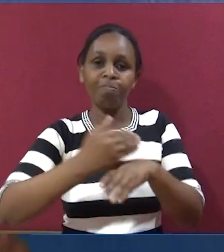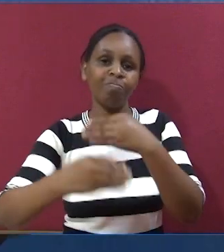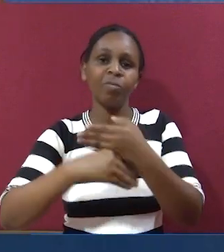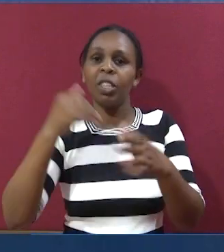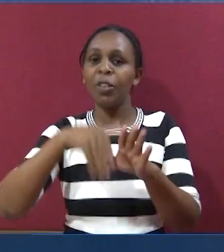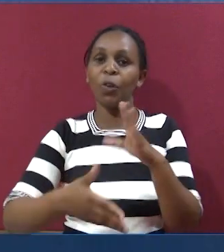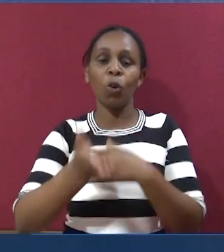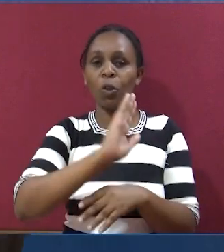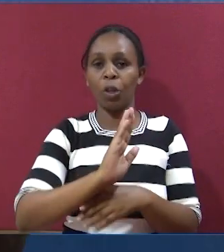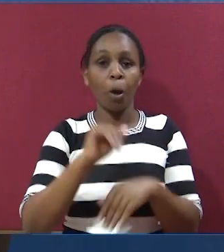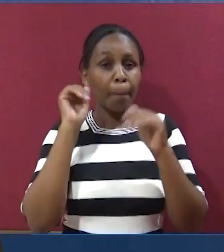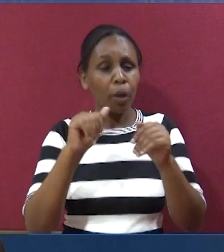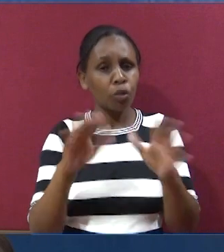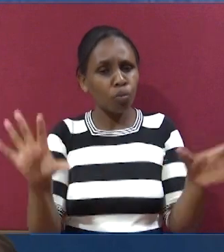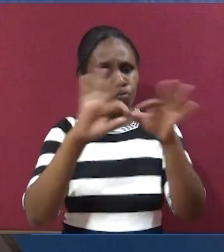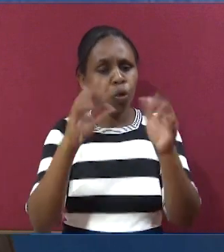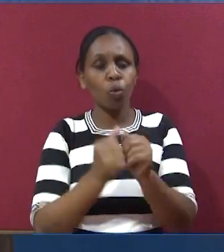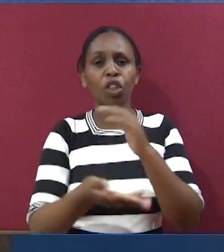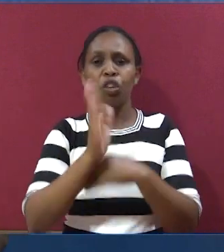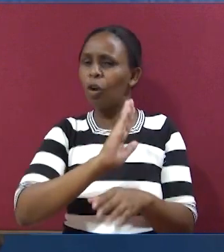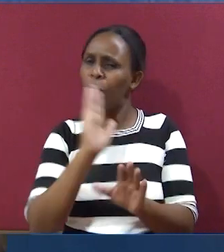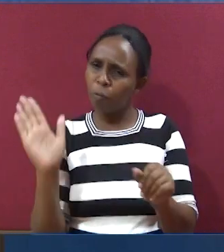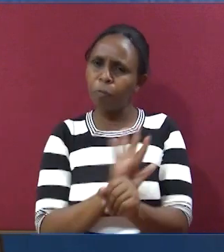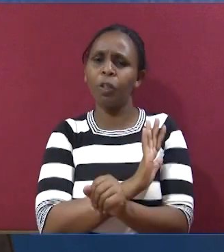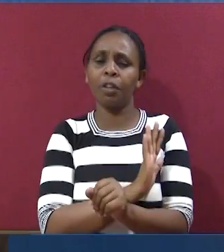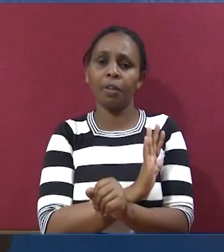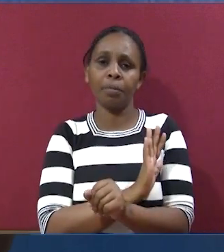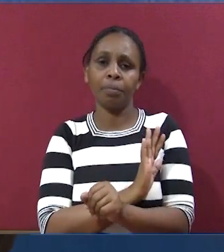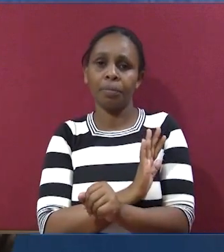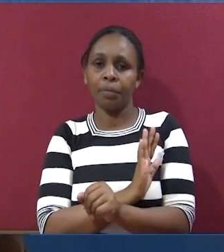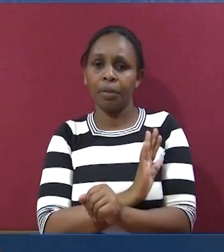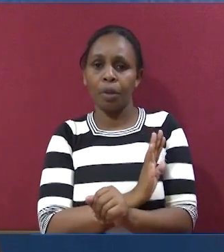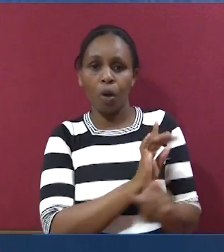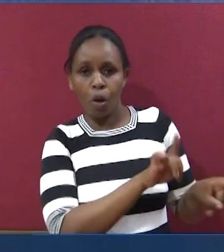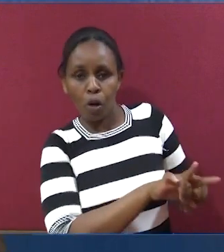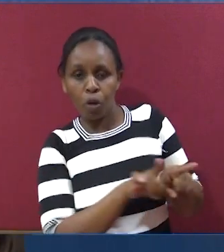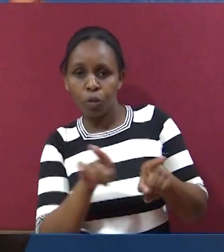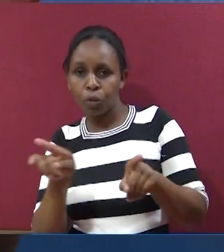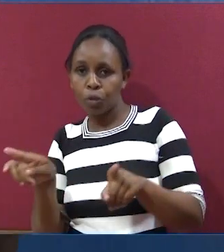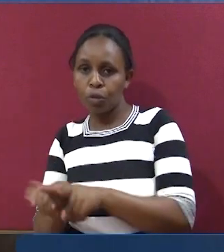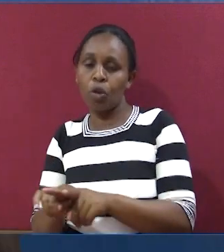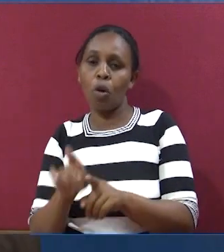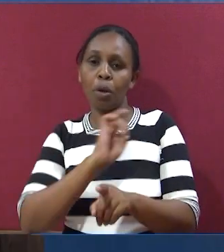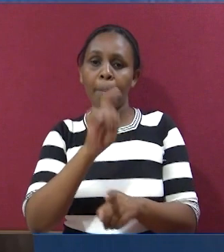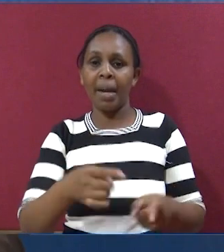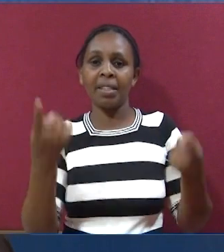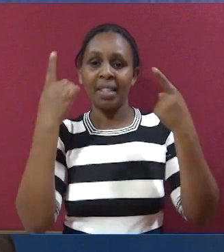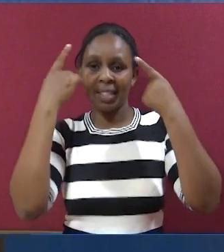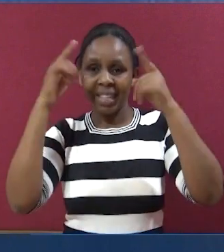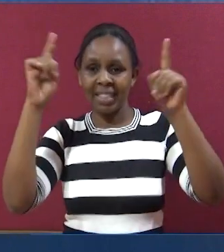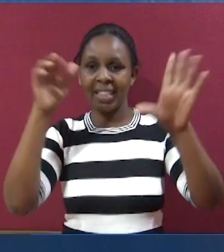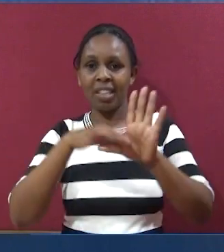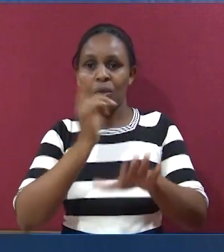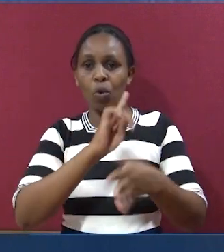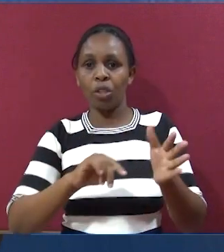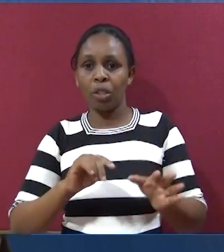Tukaweze kunchengwa njuhu ya mungu. Tukaweze kuwa tumenganishwa na mungu kabisa kabisa. Who also will return and help us to